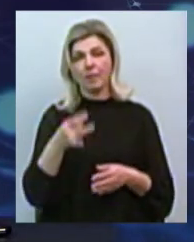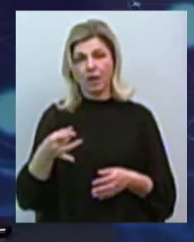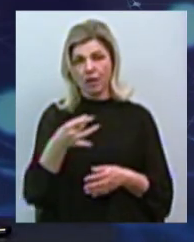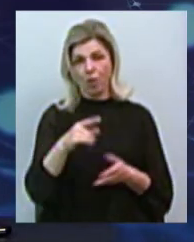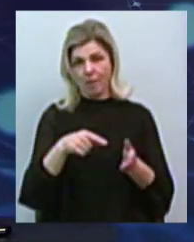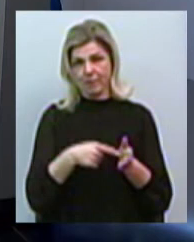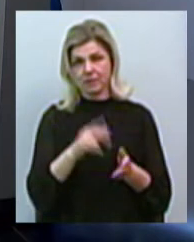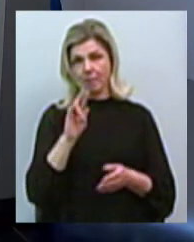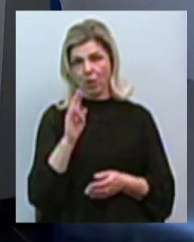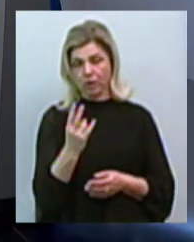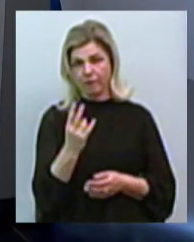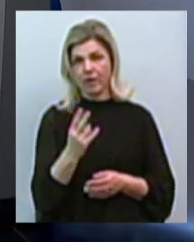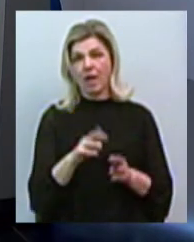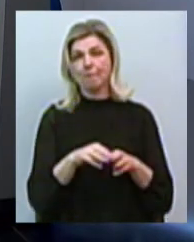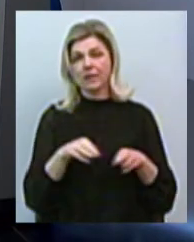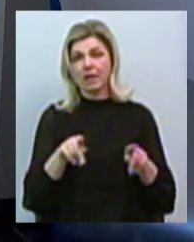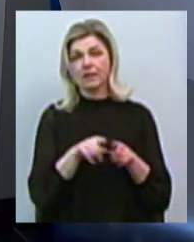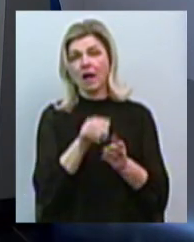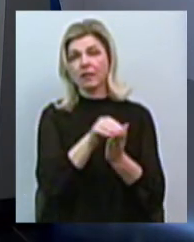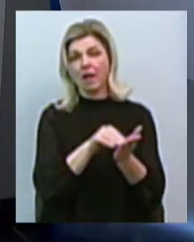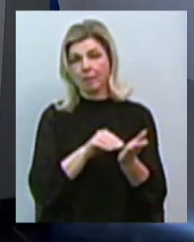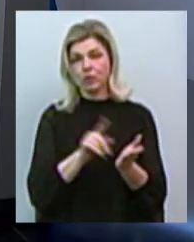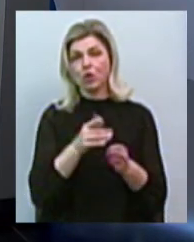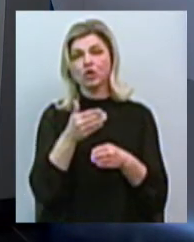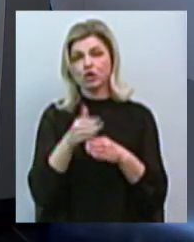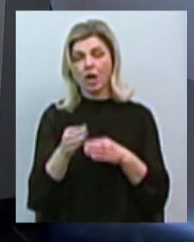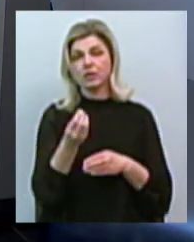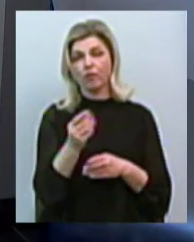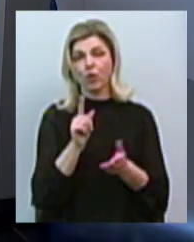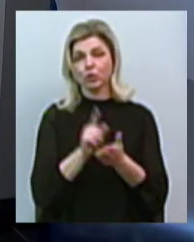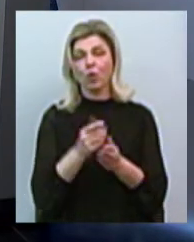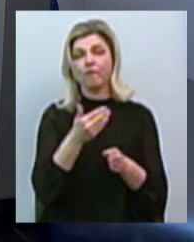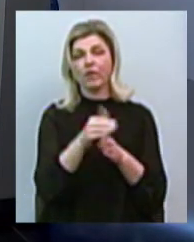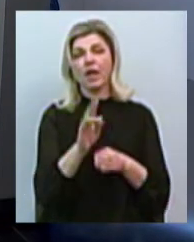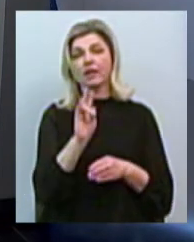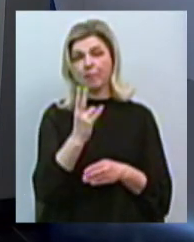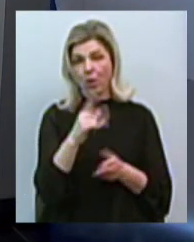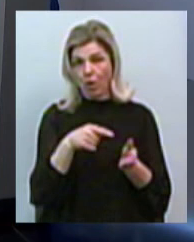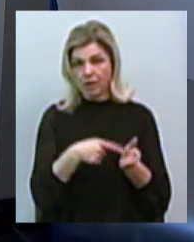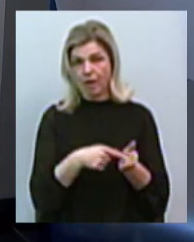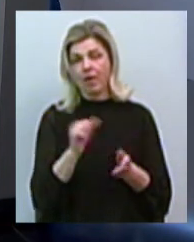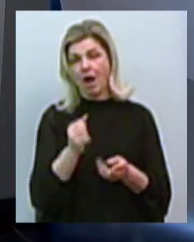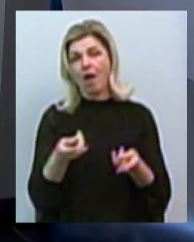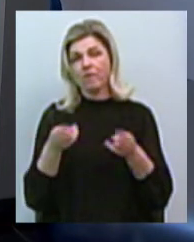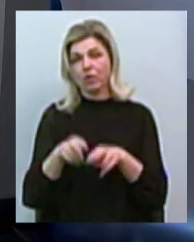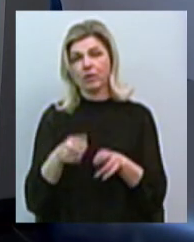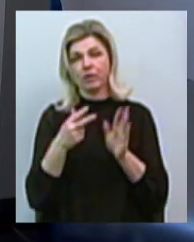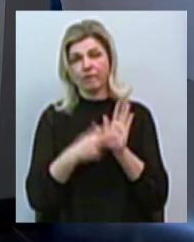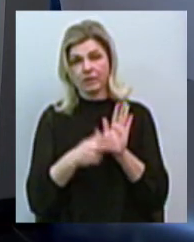Миколаєва. Тобто, міністерство так прописало, що частину коштів має виділяти і місто Миколаєв, а решту 80